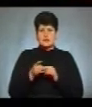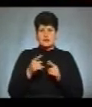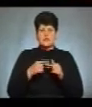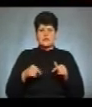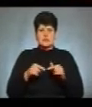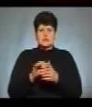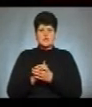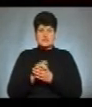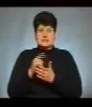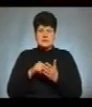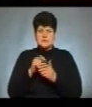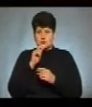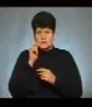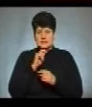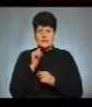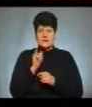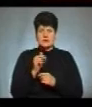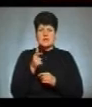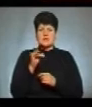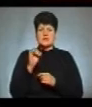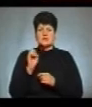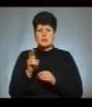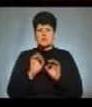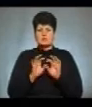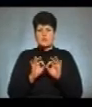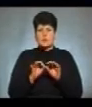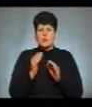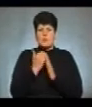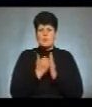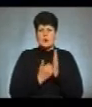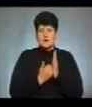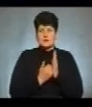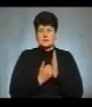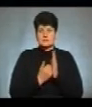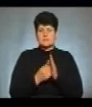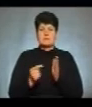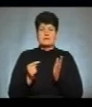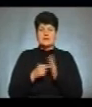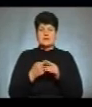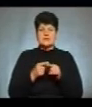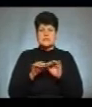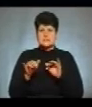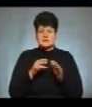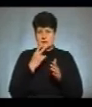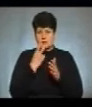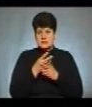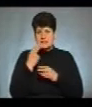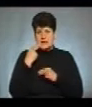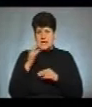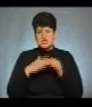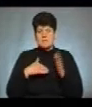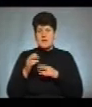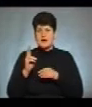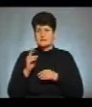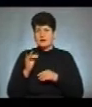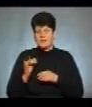відділення Асоціації міст України Ігор Гірчак розповів про програму секції. Друга мета цих заходів – це показати кращі практики,